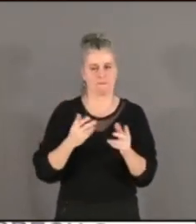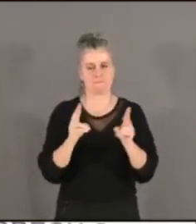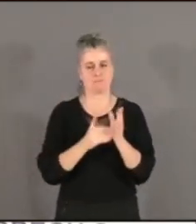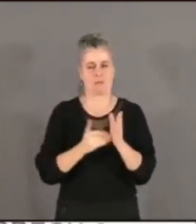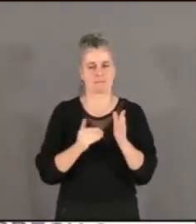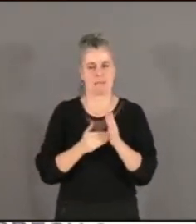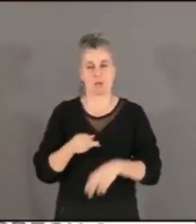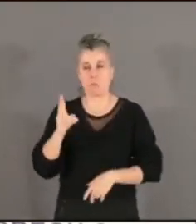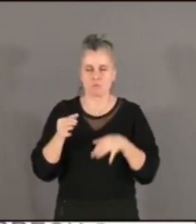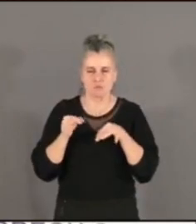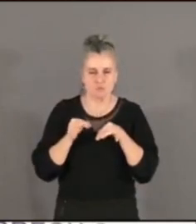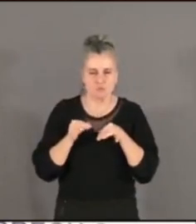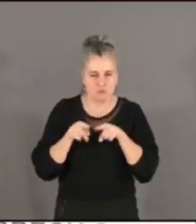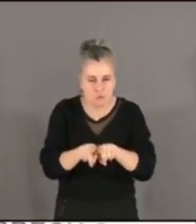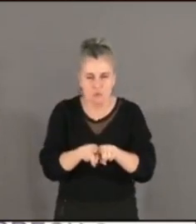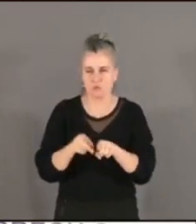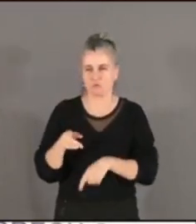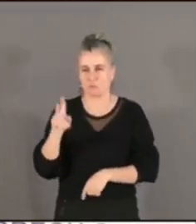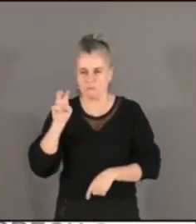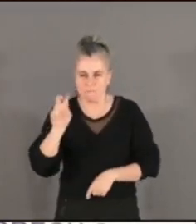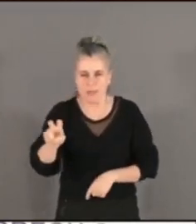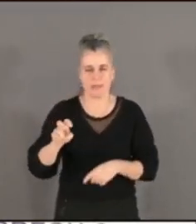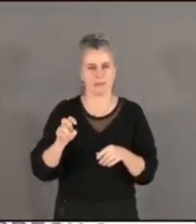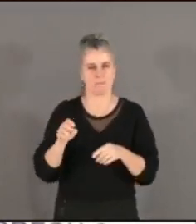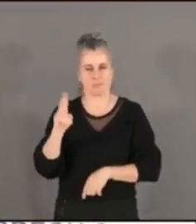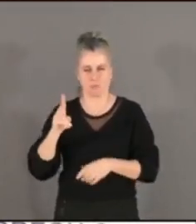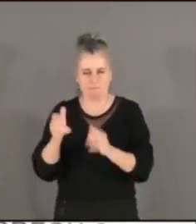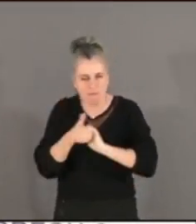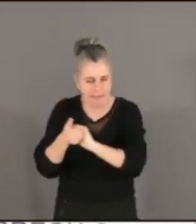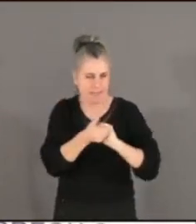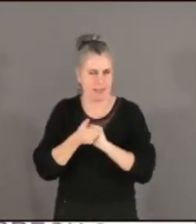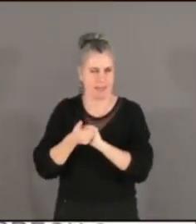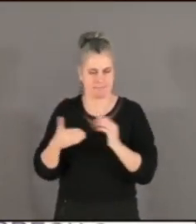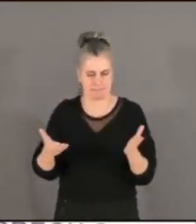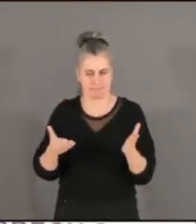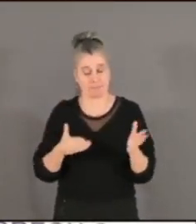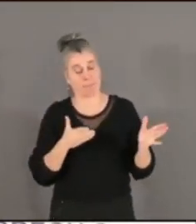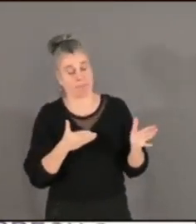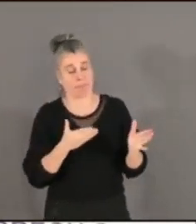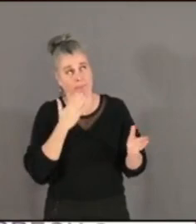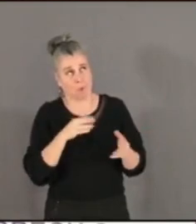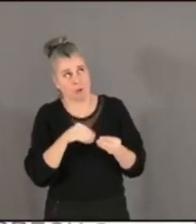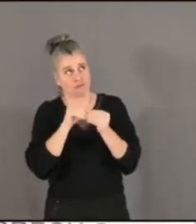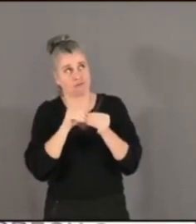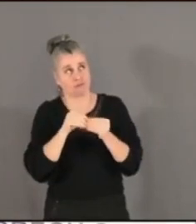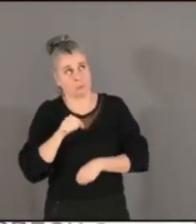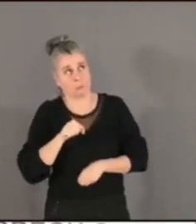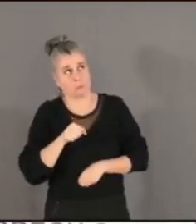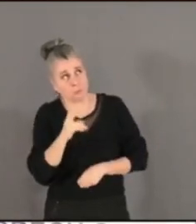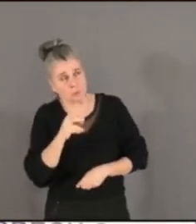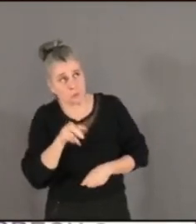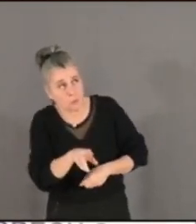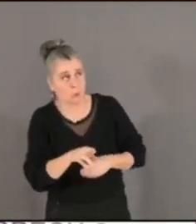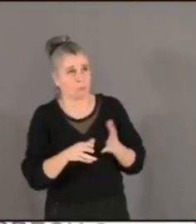plus solidaire, plus fraternelle. On aurait aimé lire plus attractive, plus sûre, éventuellement plus provençale et plus